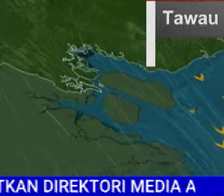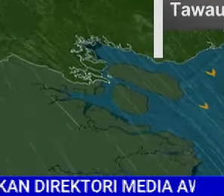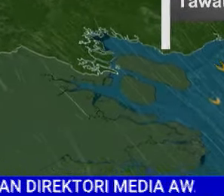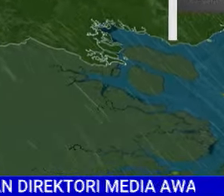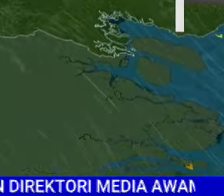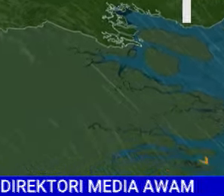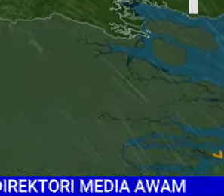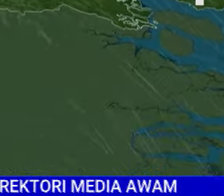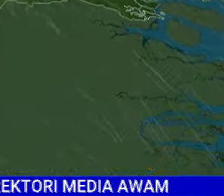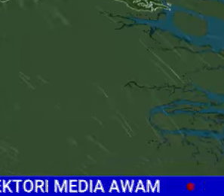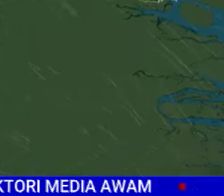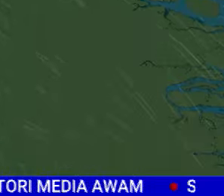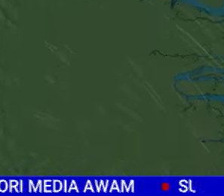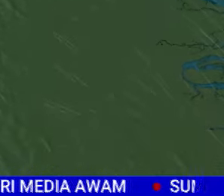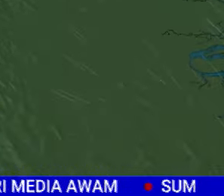selamat menonton!